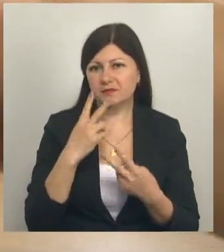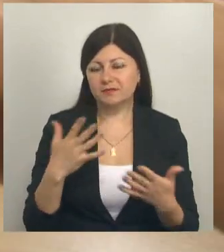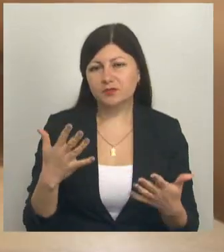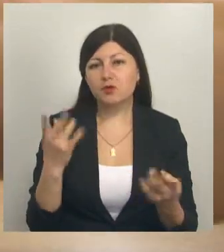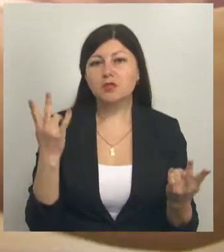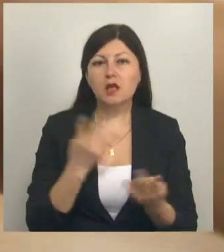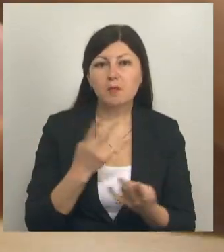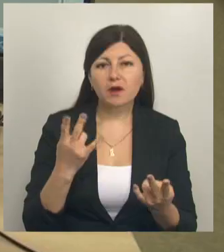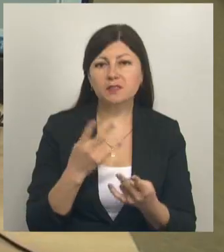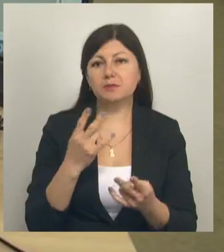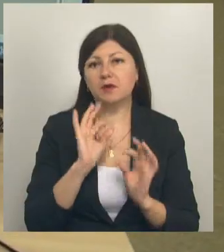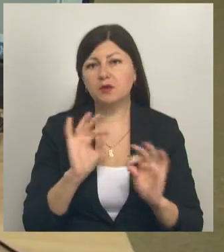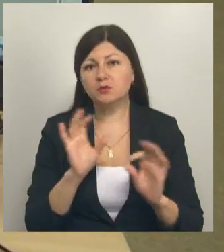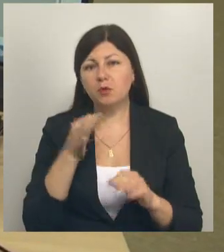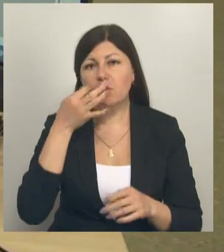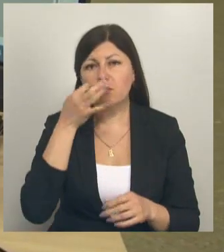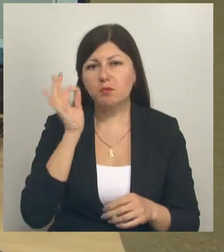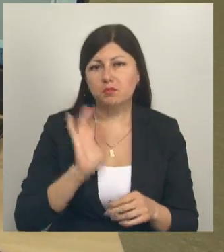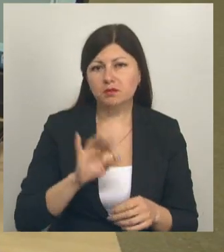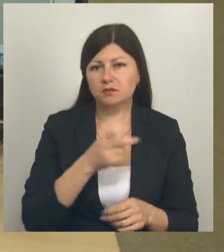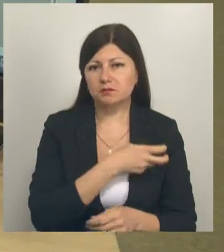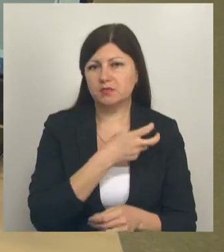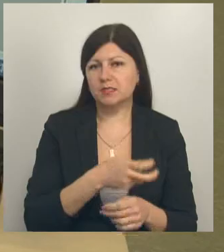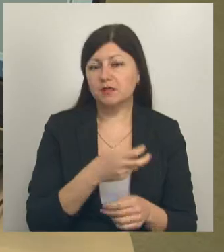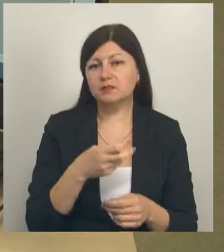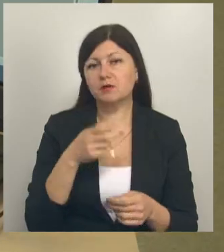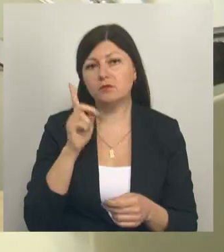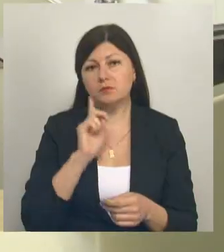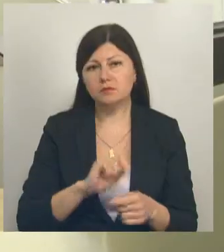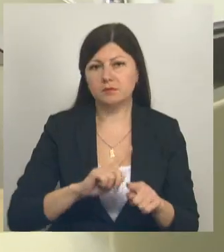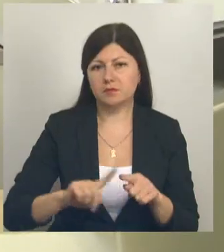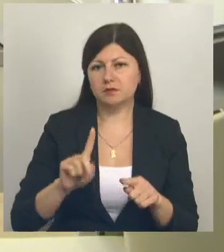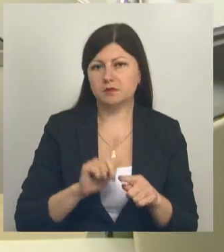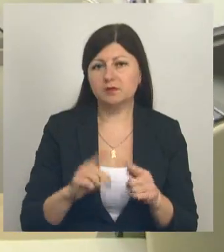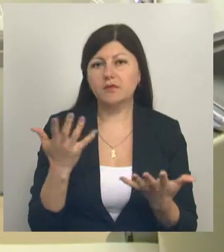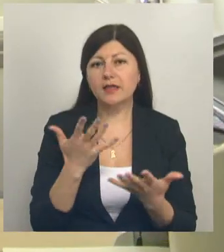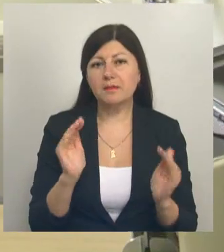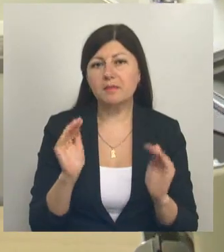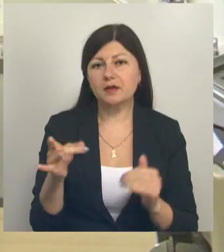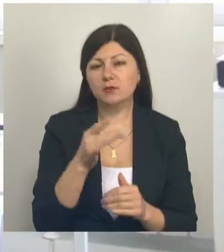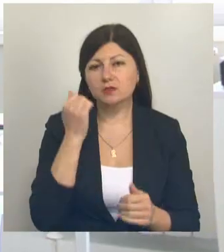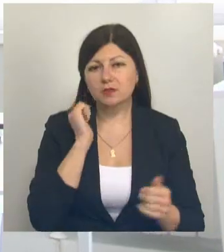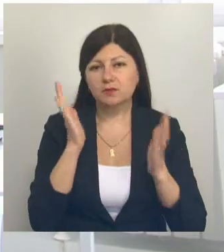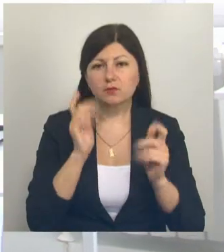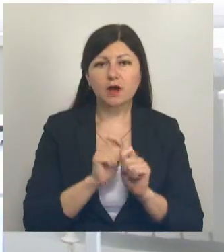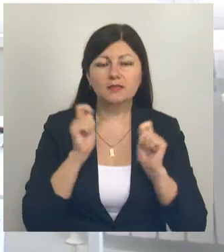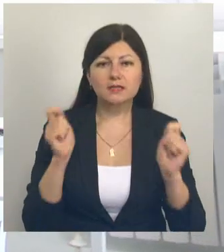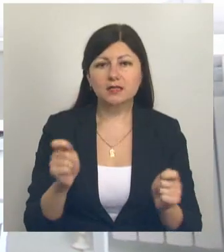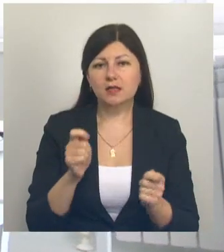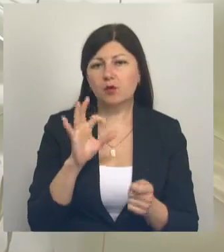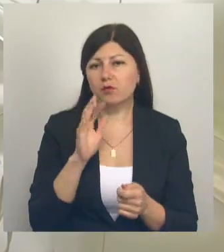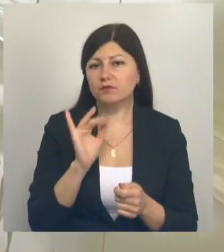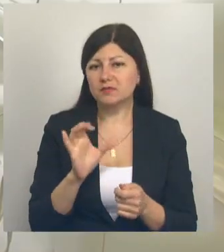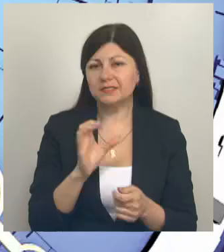Необходимые консультации опытных специалистов быстрее и удобнее. В каких микрорайонах Старого Оскола открыли офисы семейного